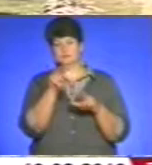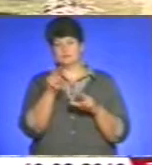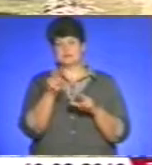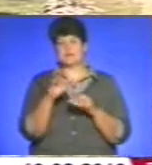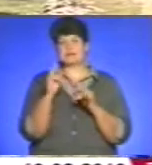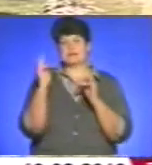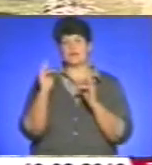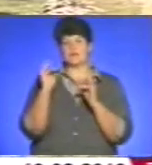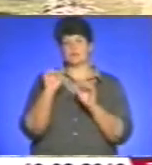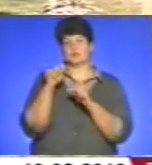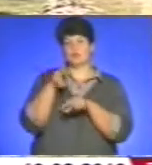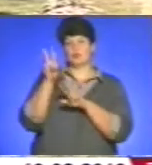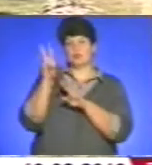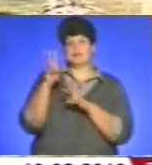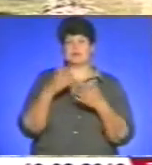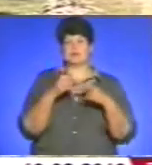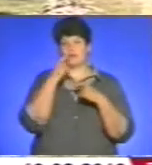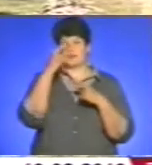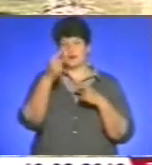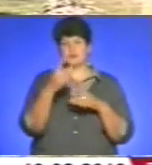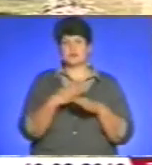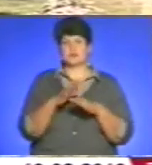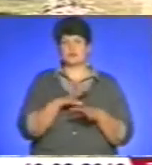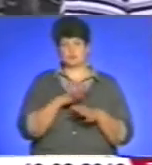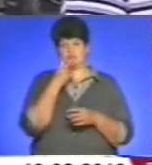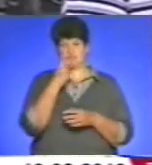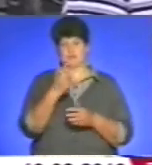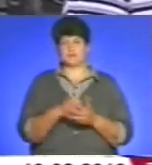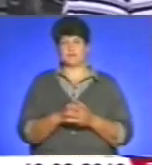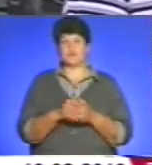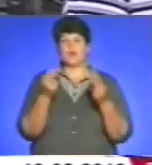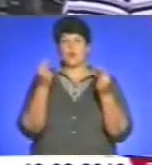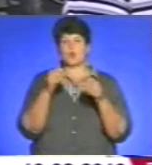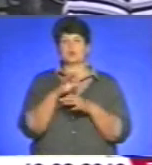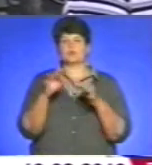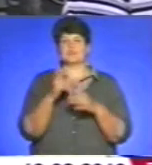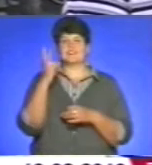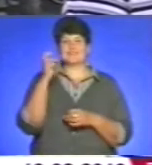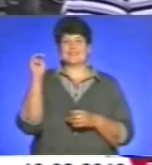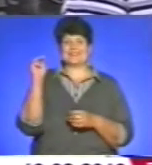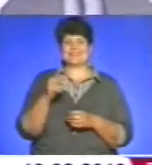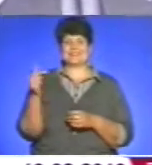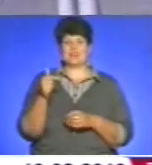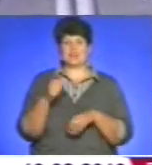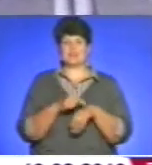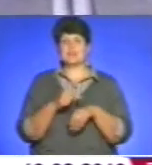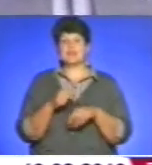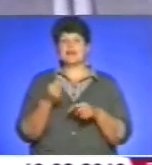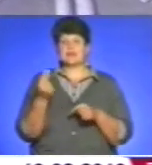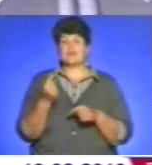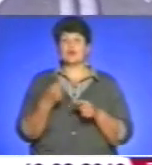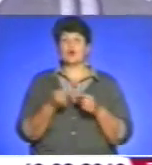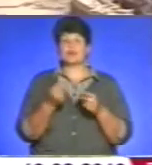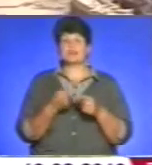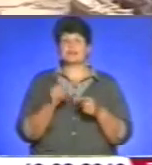лавочок, і з дальної частини, щоб було все гарно видно. Коштує проєкт понад 200 тисяч гривень. Гроші на це виділяє